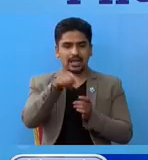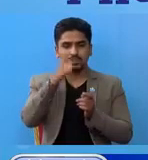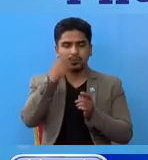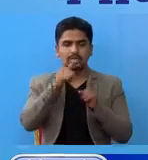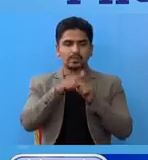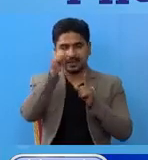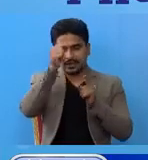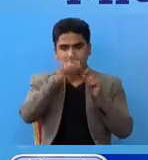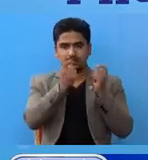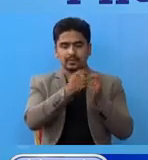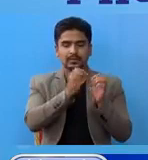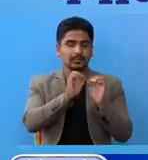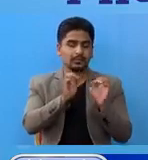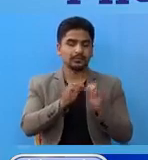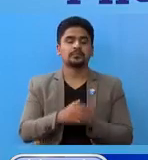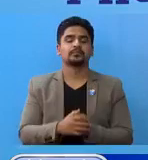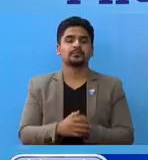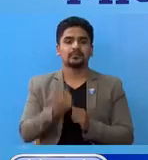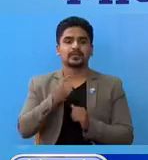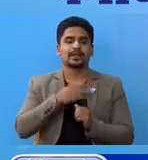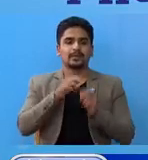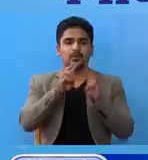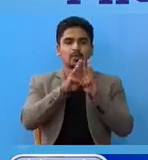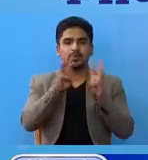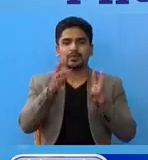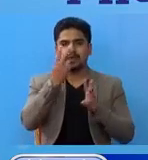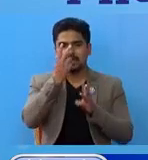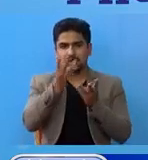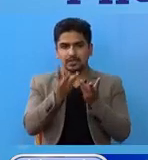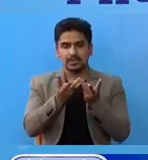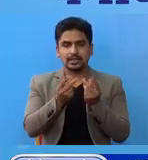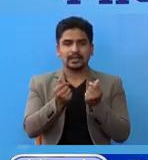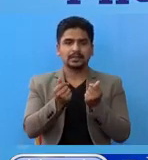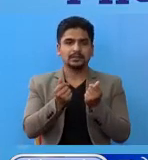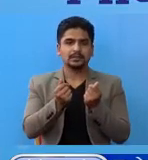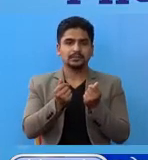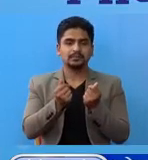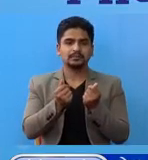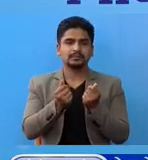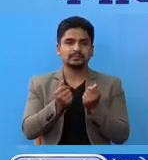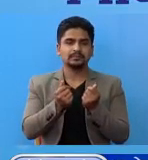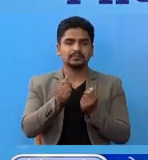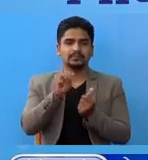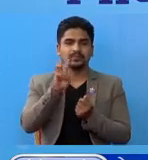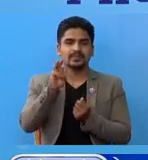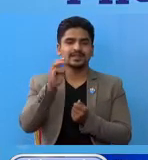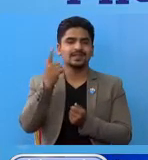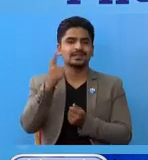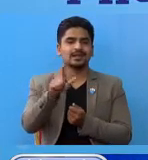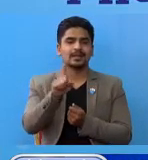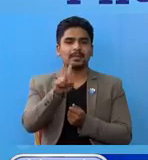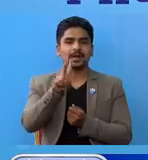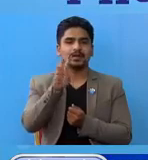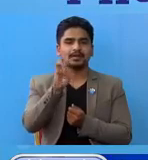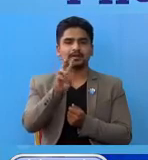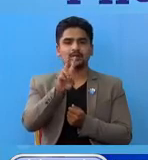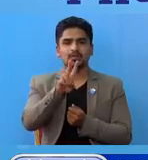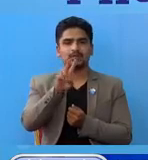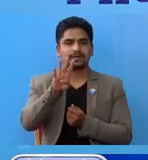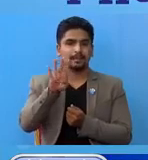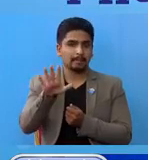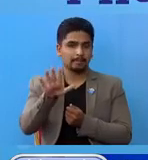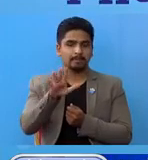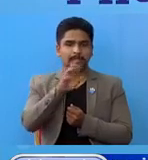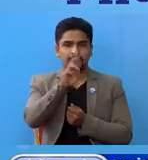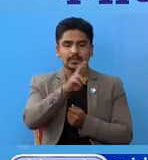जोन माँ परन बढएको चाहिना हम्रों वेफसाइट हेरने को संख्या 30,12,245